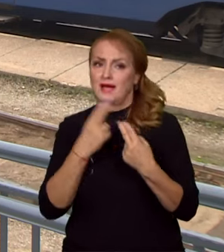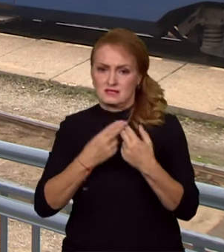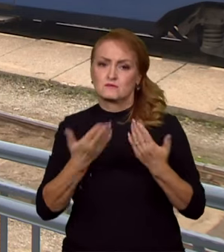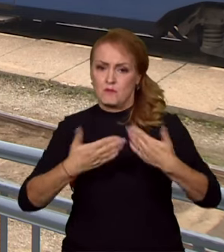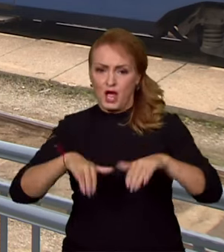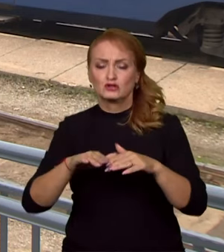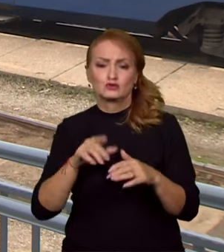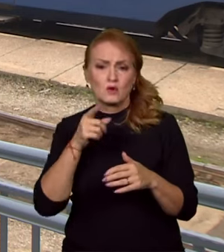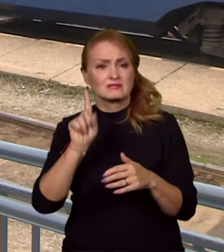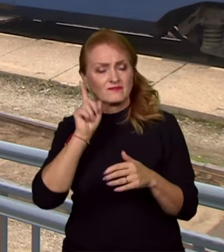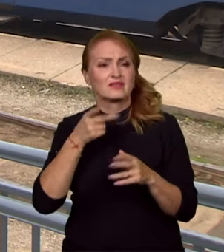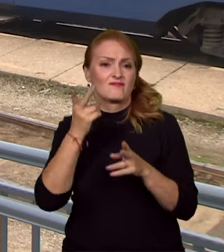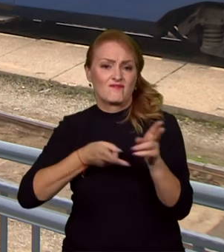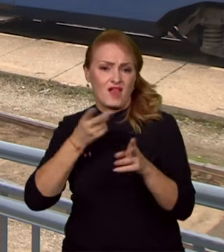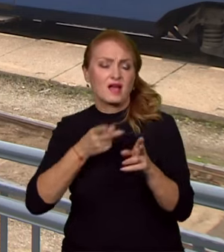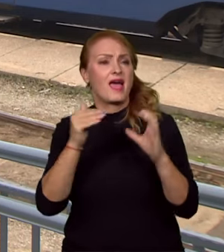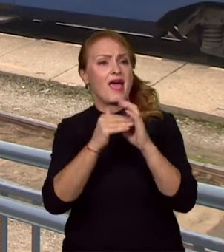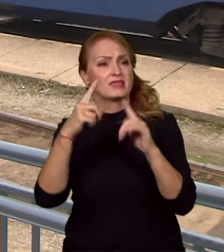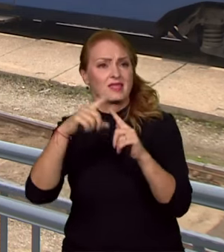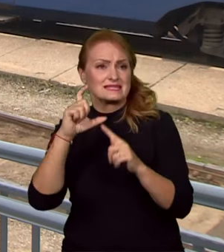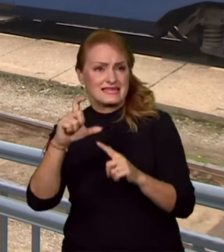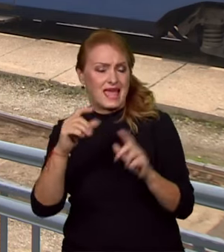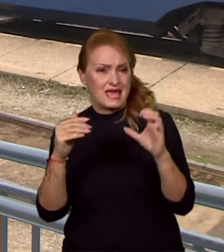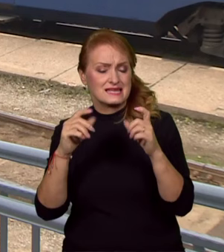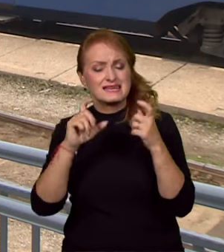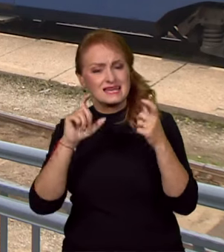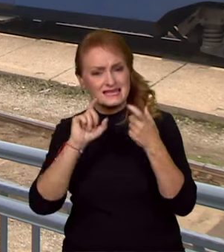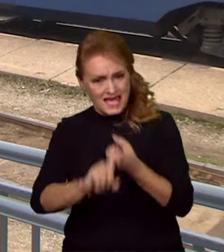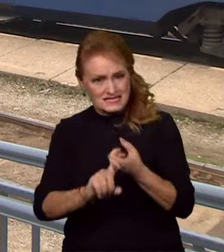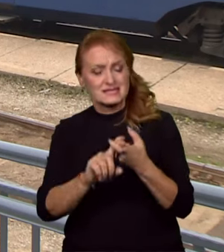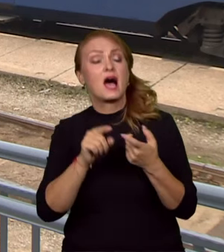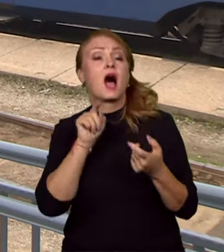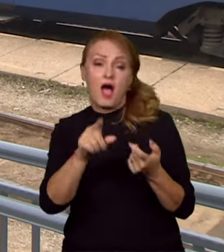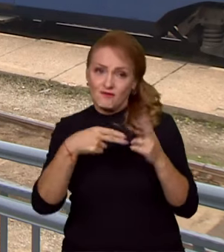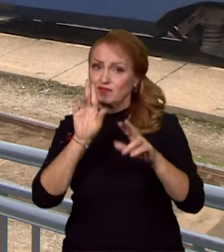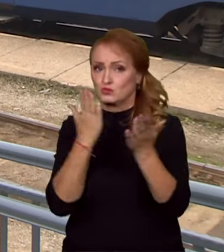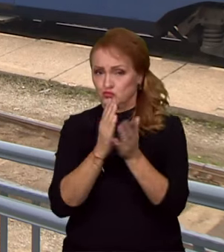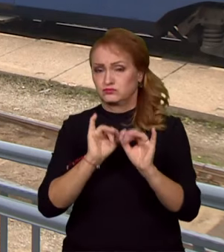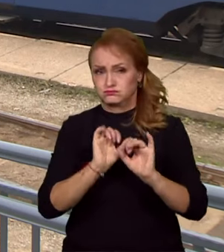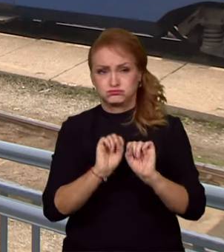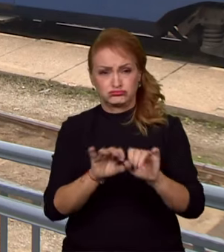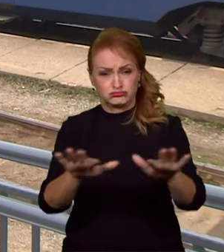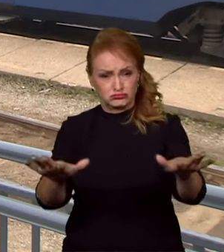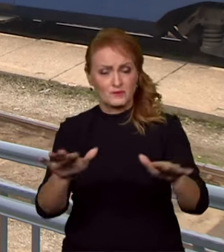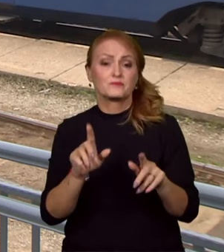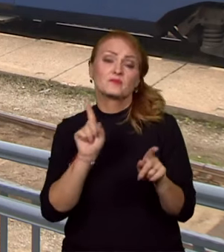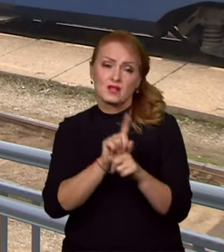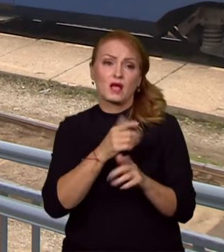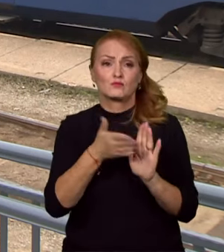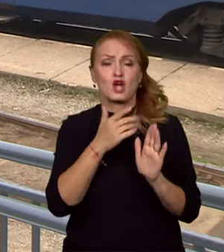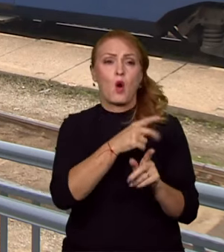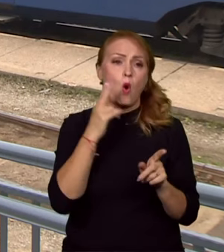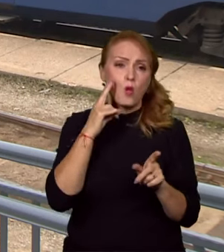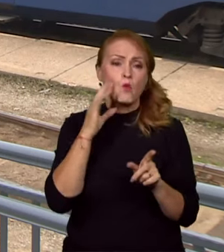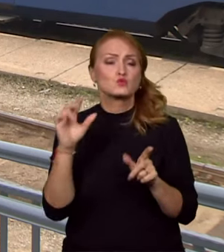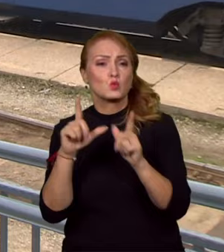vlakového zabezpečovače ETCS. Postupně ho zavádíme. Už máme i výhradní provoz například na trati Olmouc, Uničov, čili ta